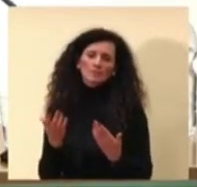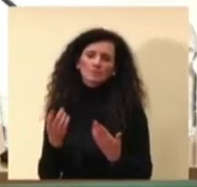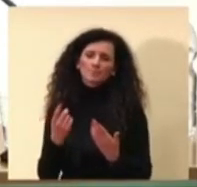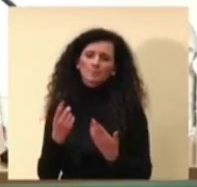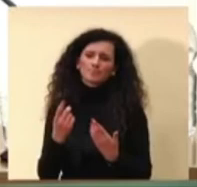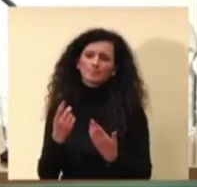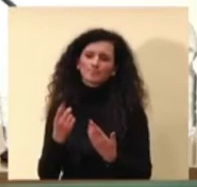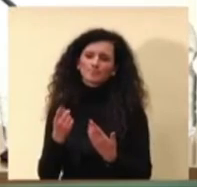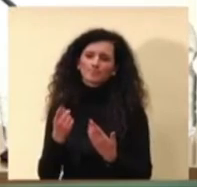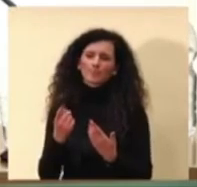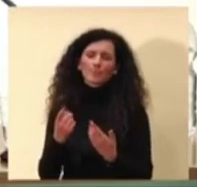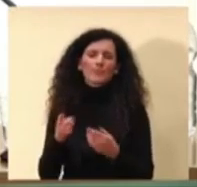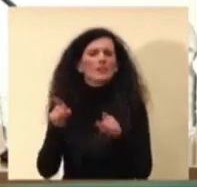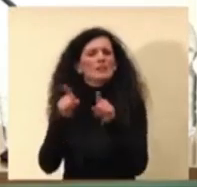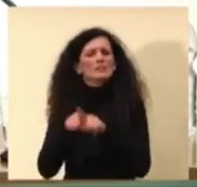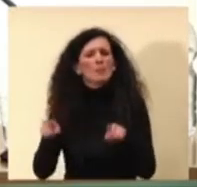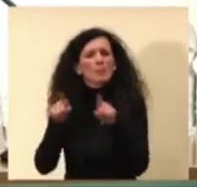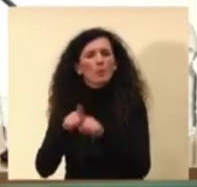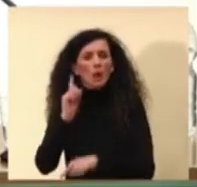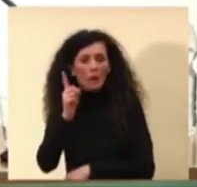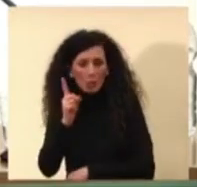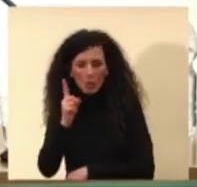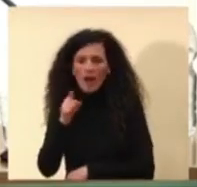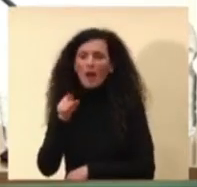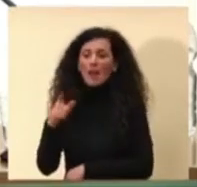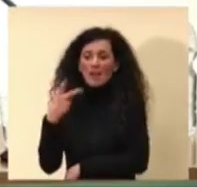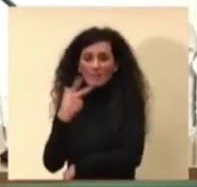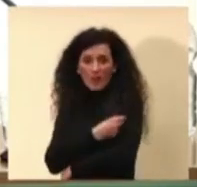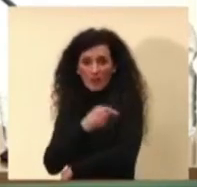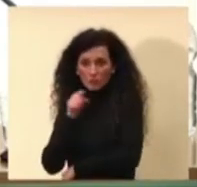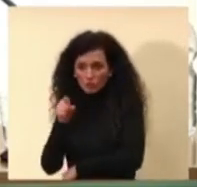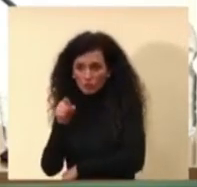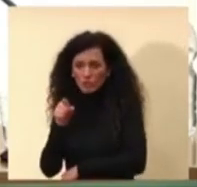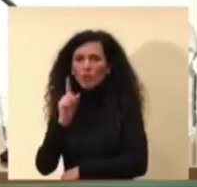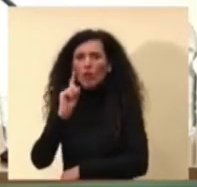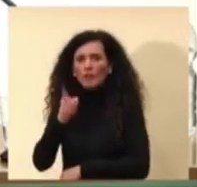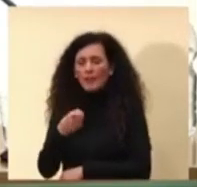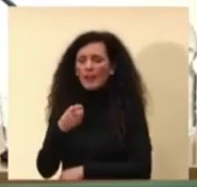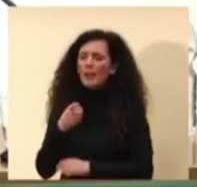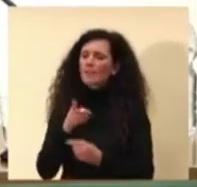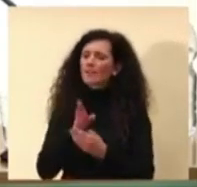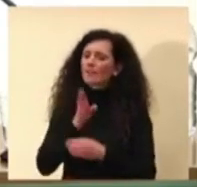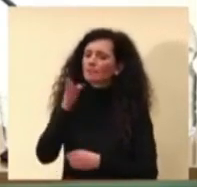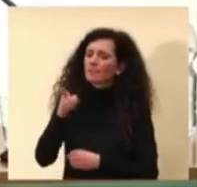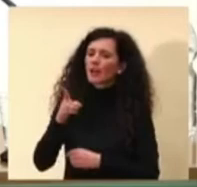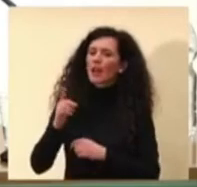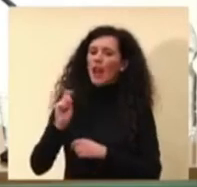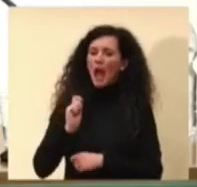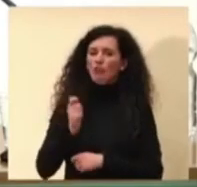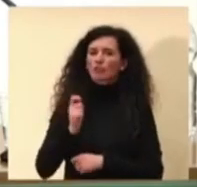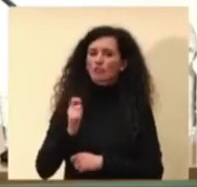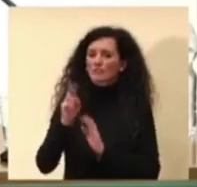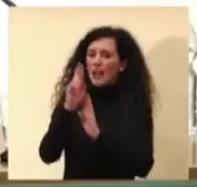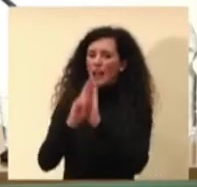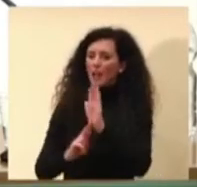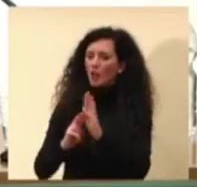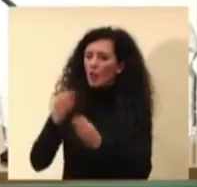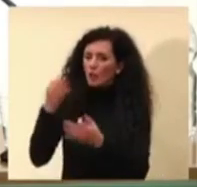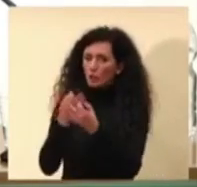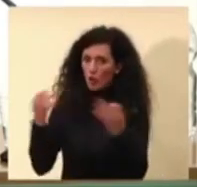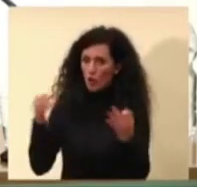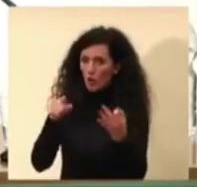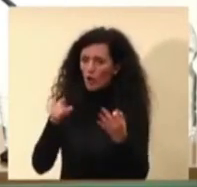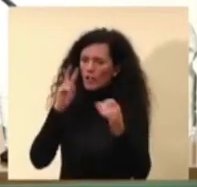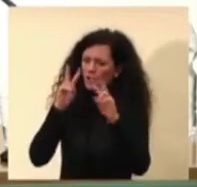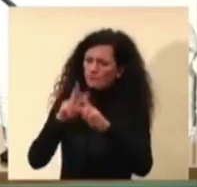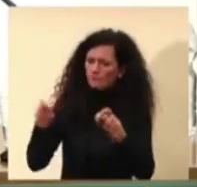andare a verificare attraverso le agenzie regolatorie, quindi EMA